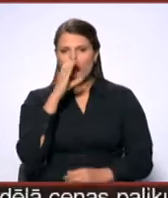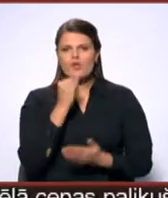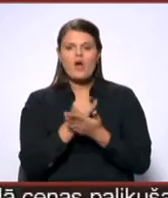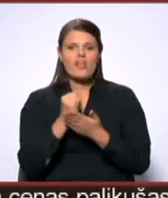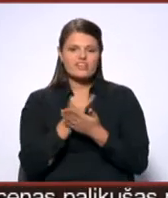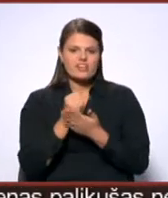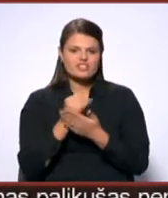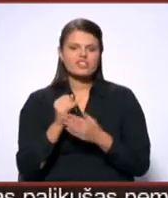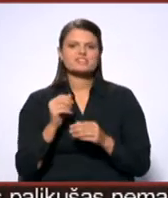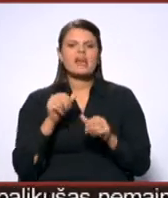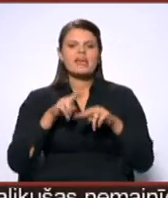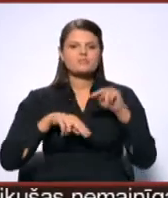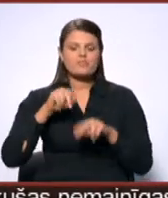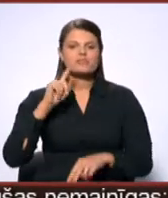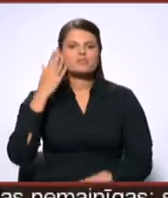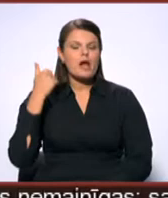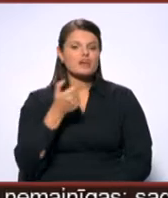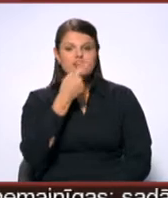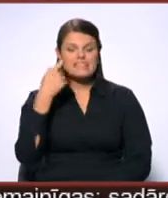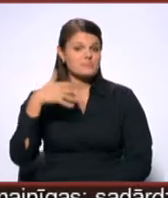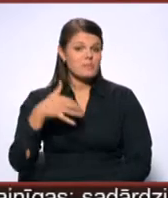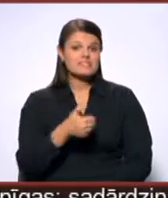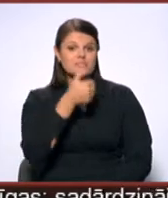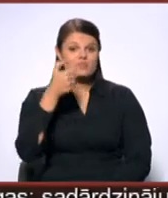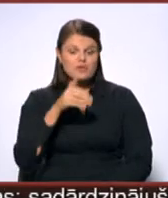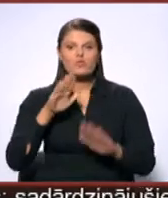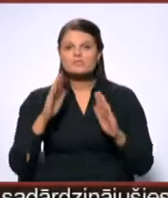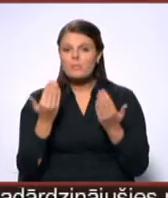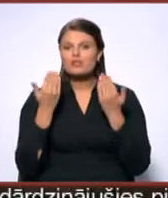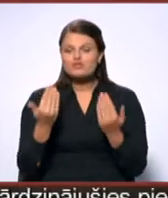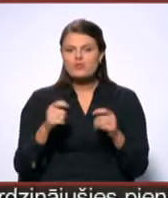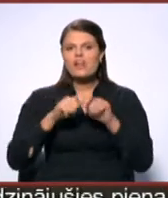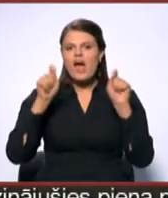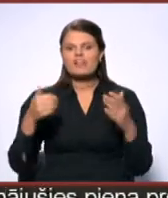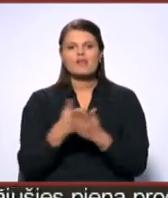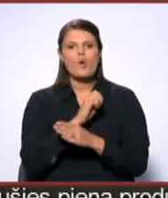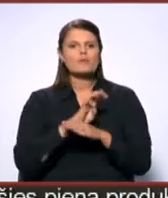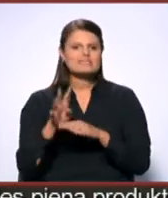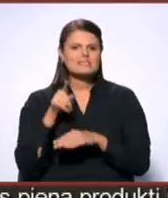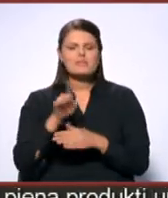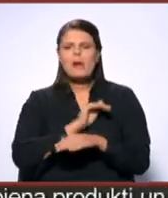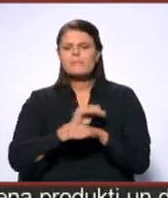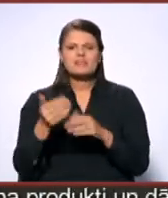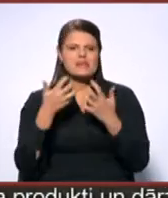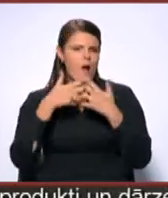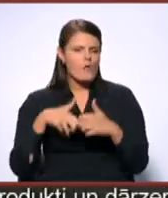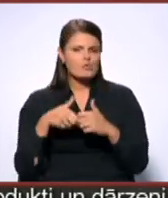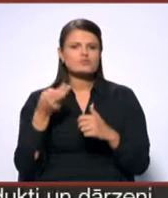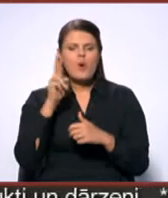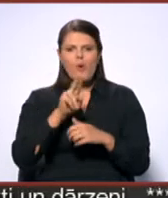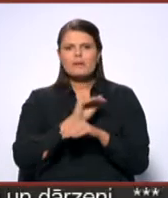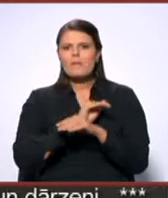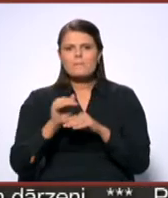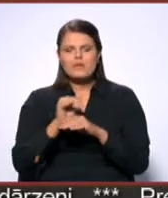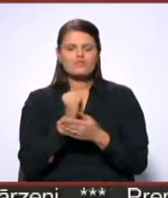izbūvēts jau pagājušā gadsimta 50. gados, bet šodien atklāja jaunas sistēma. Tā ir pilnībā automatizēta un